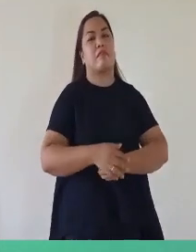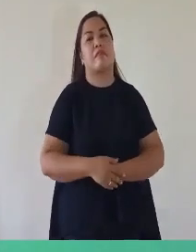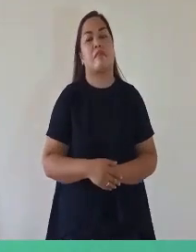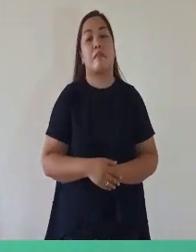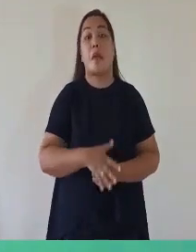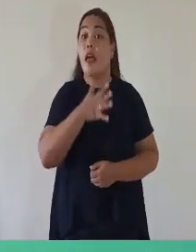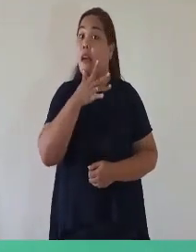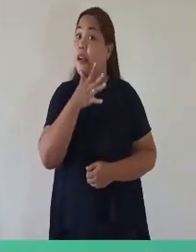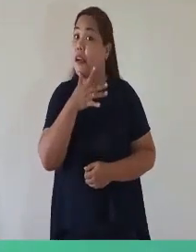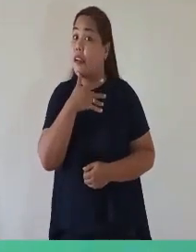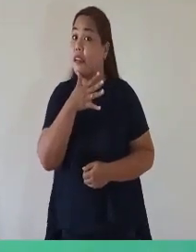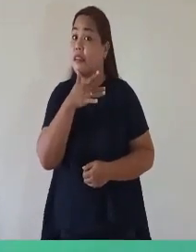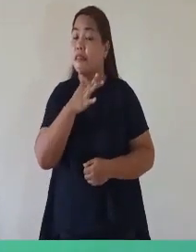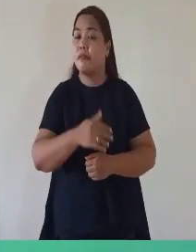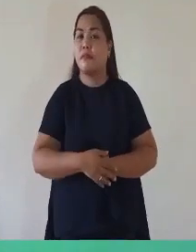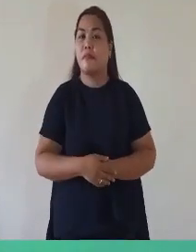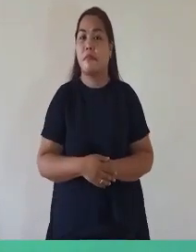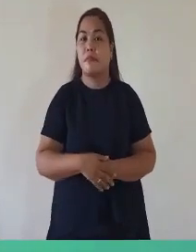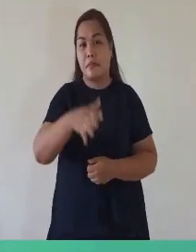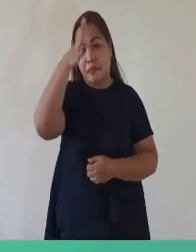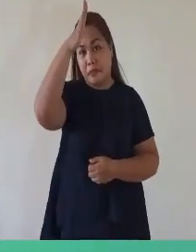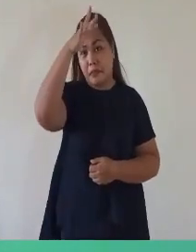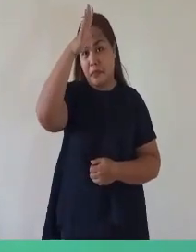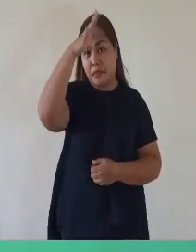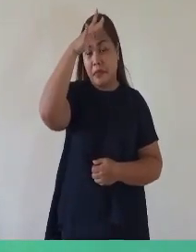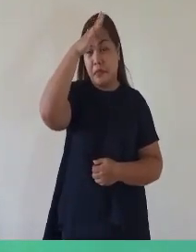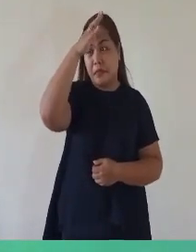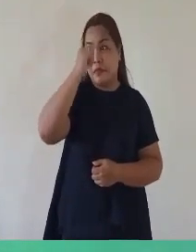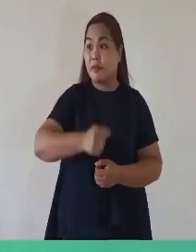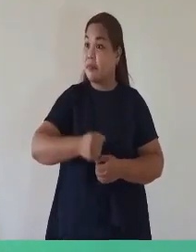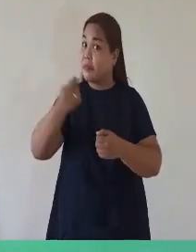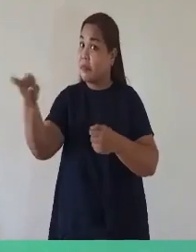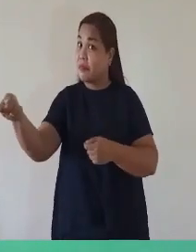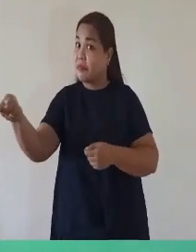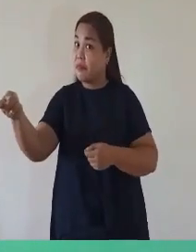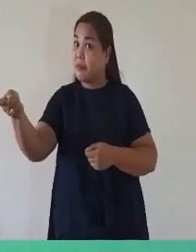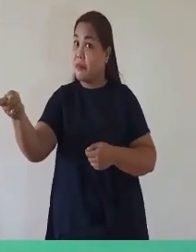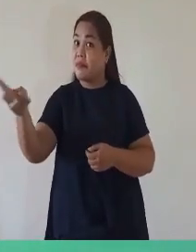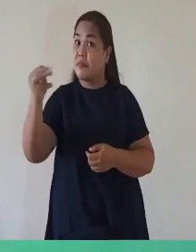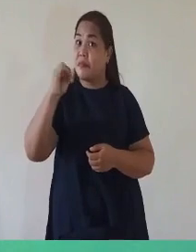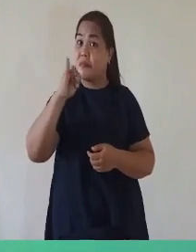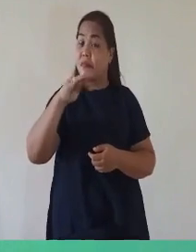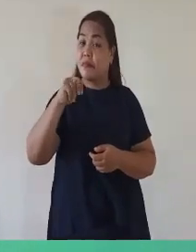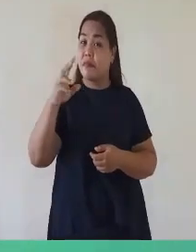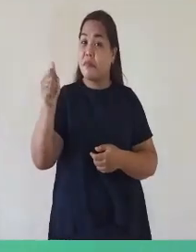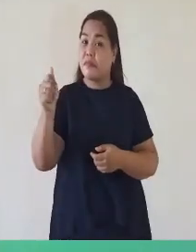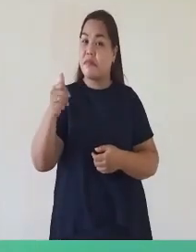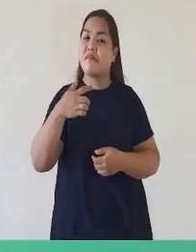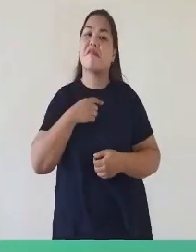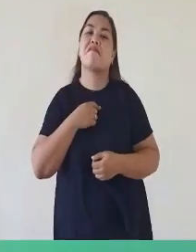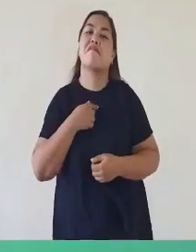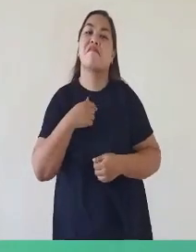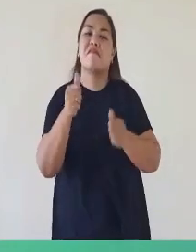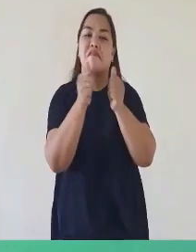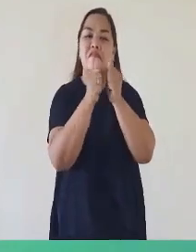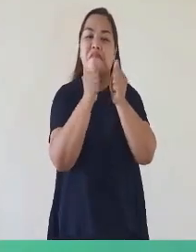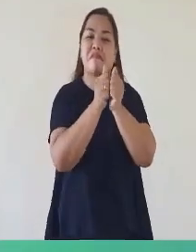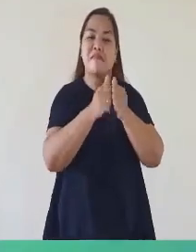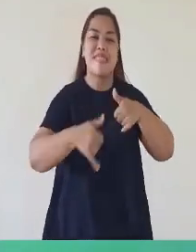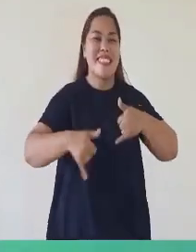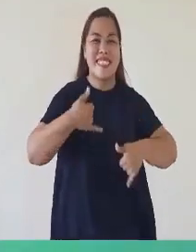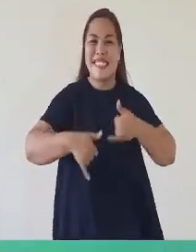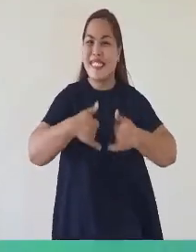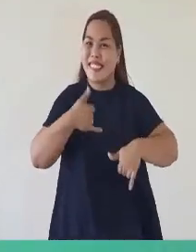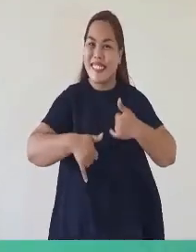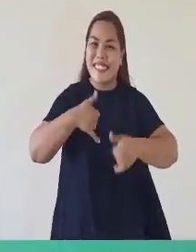Ama Nandyan na po si Minda At kami Madalala Lalo